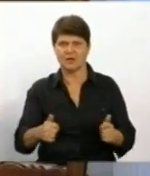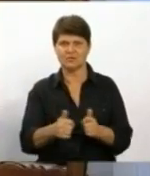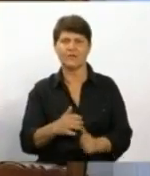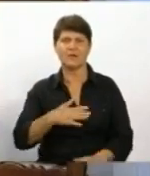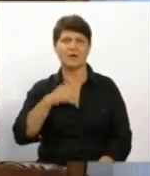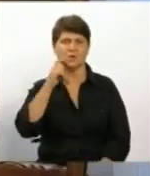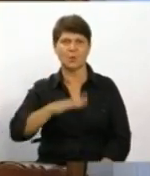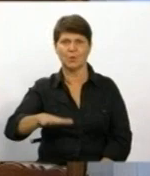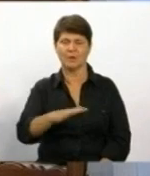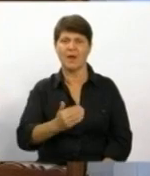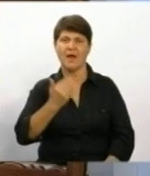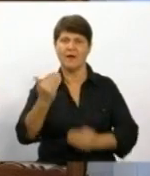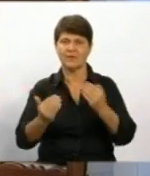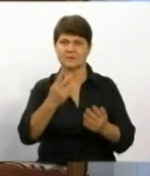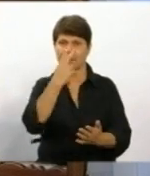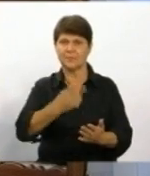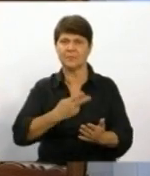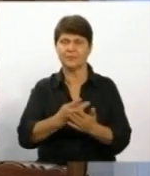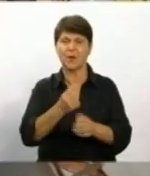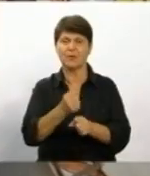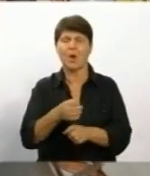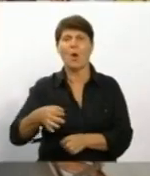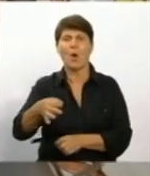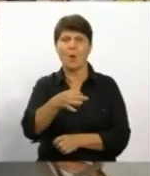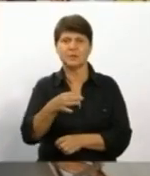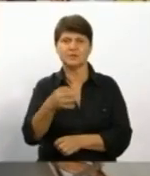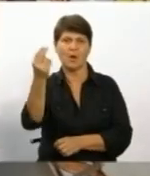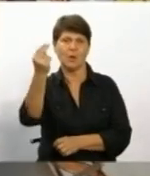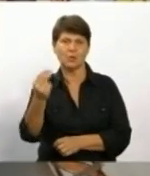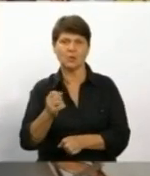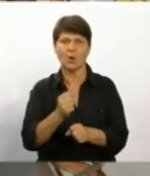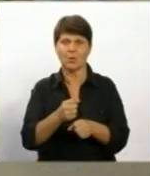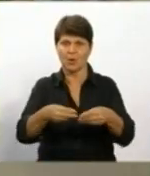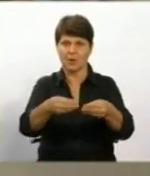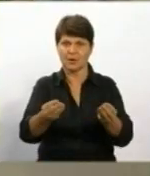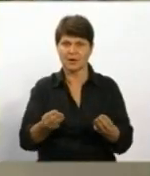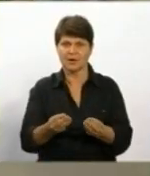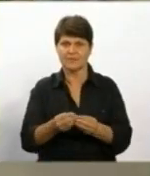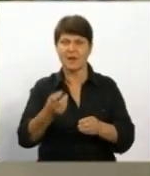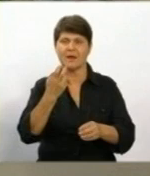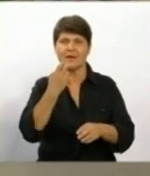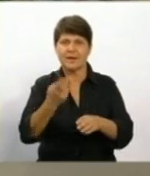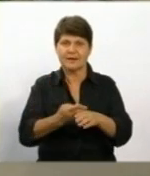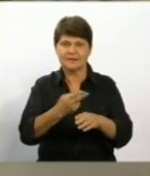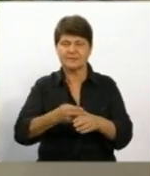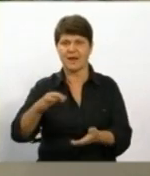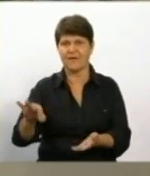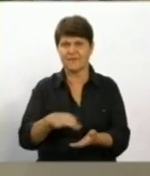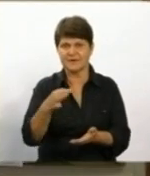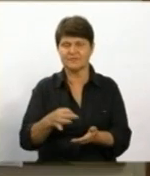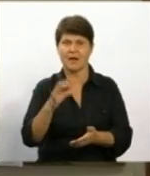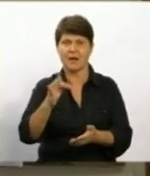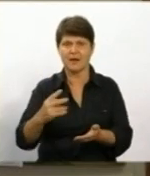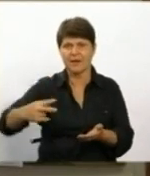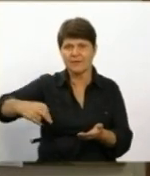України. На виставці представлені роботи з обласного пленеру художників, роботи гончарів, різбярів, вишивальниці та витинанкарки.